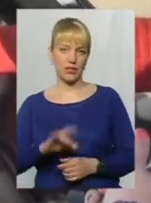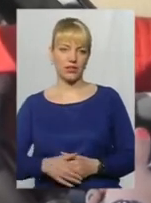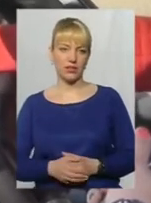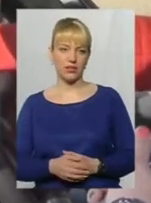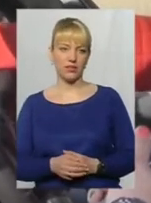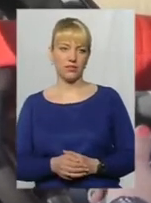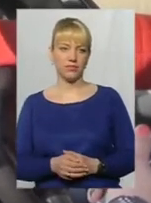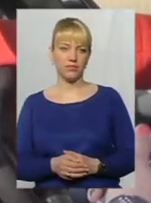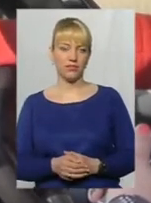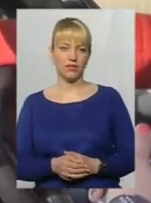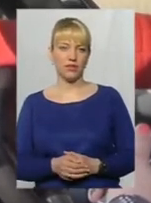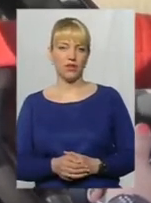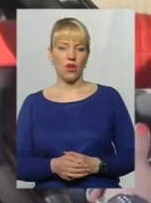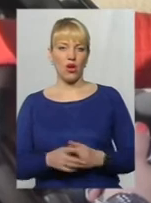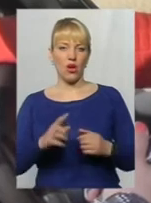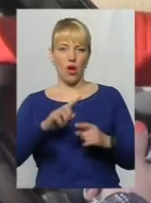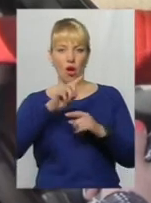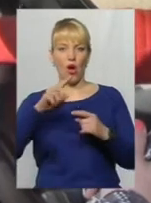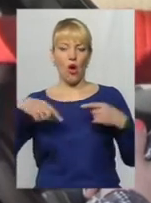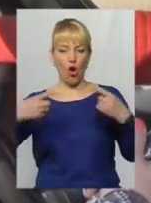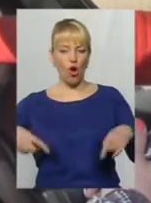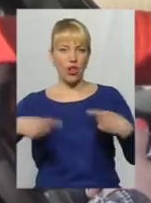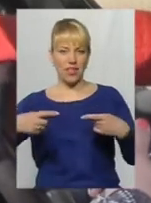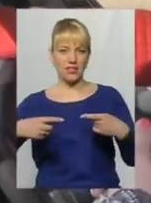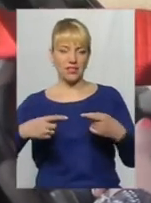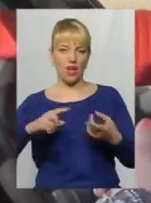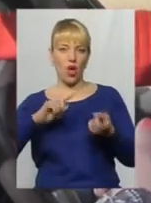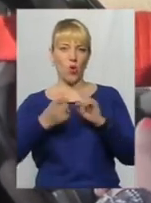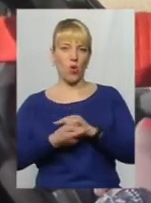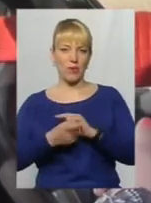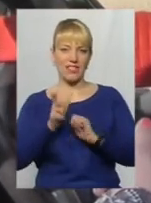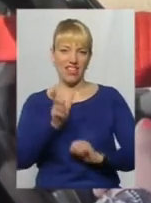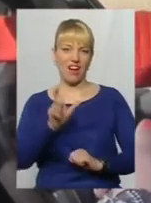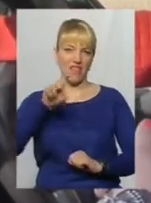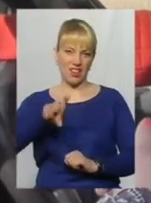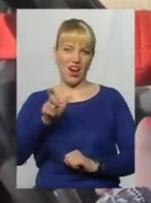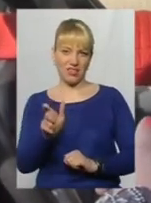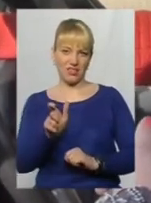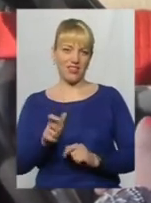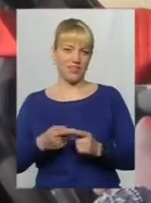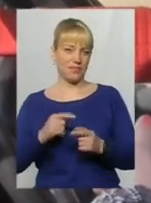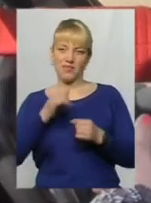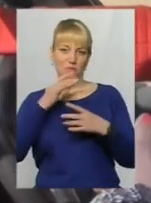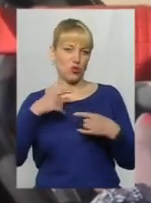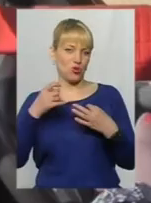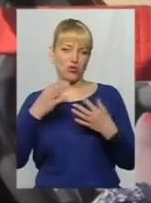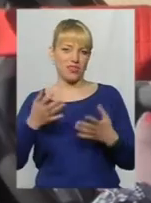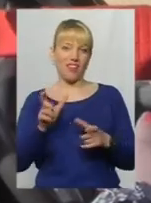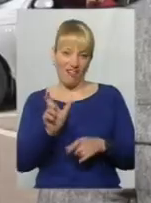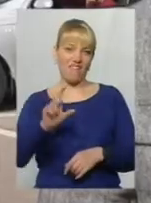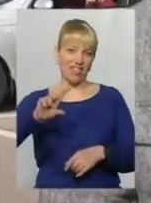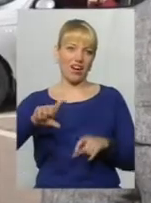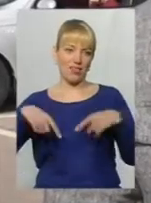Мало, квадратні кулеса робляться. так все. У мене більше слів є. Ну, нічого не можу більше сказати. Квадратні кулеса і все.